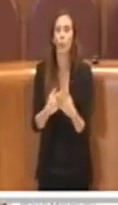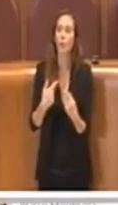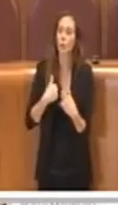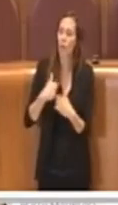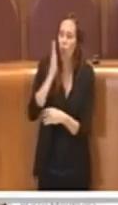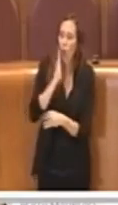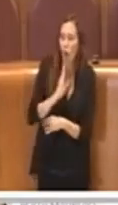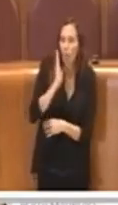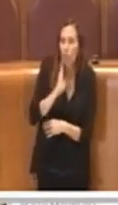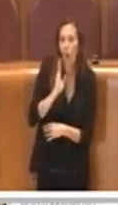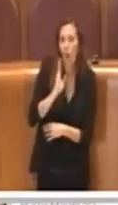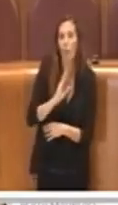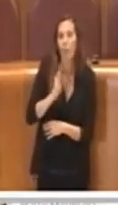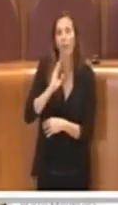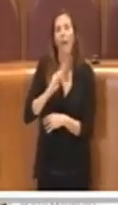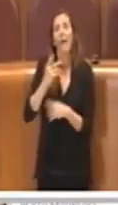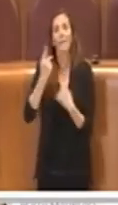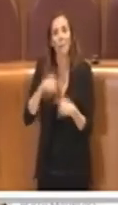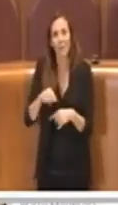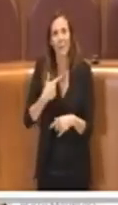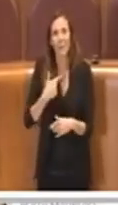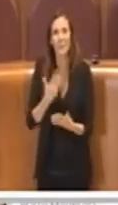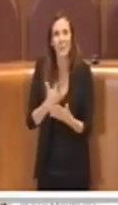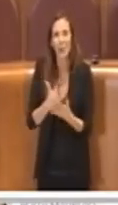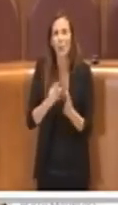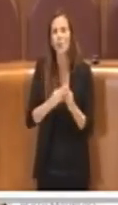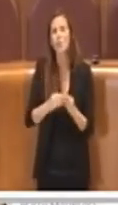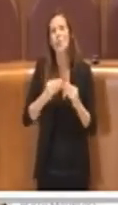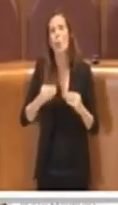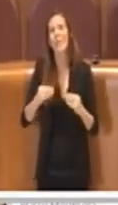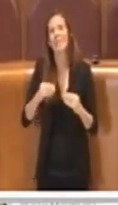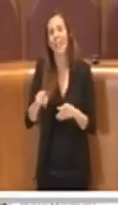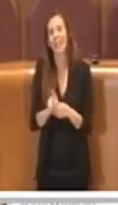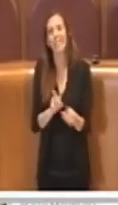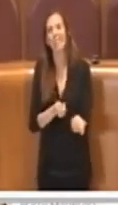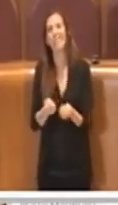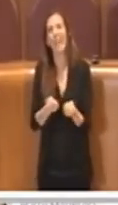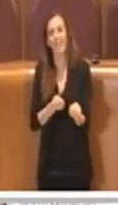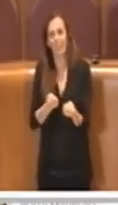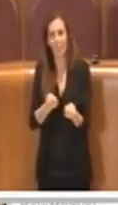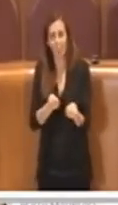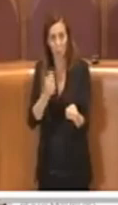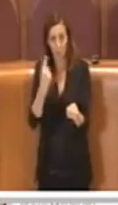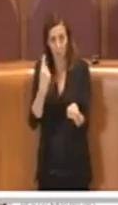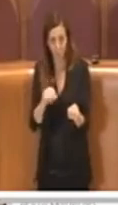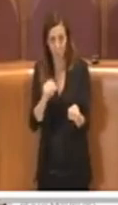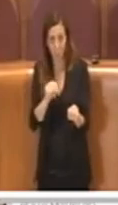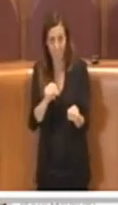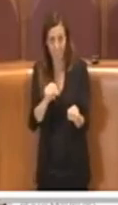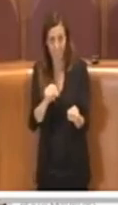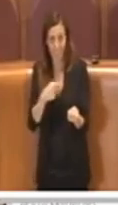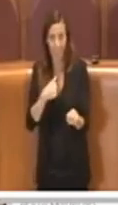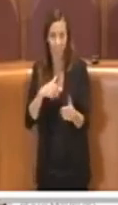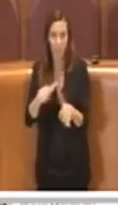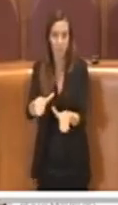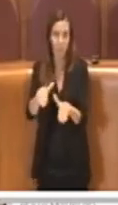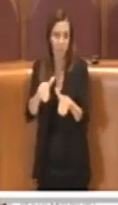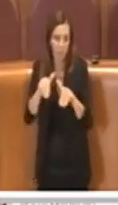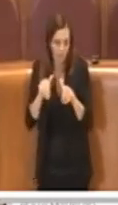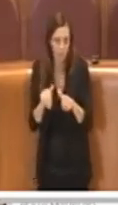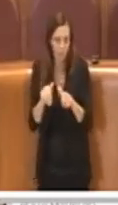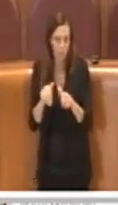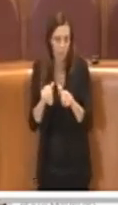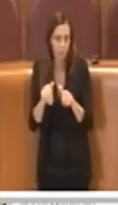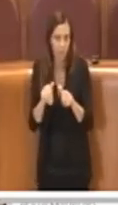decisione di non permettere ulteriori strumentalizzazioni della mozione e confermo che la decisione di ritirarla è